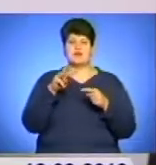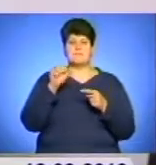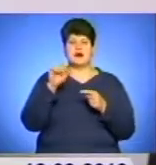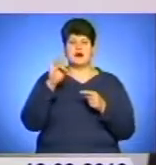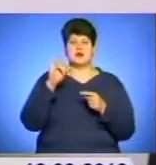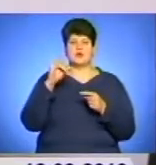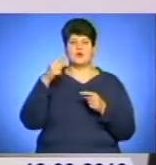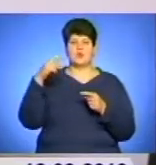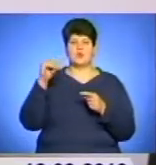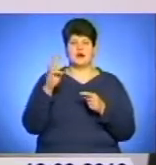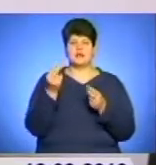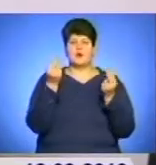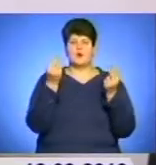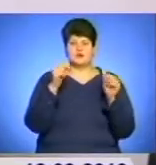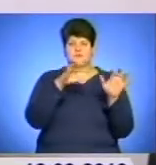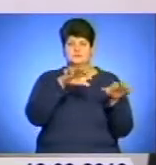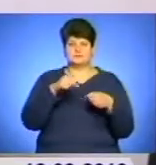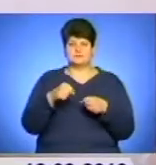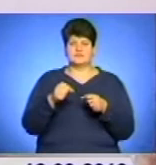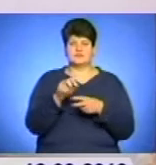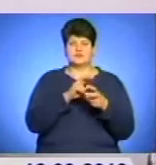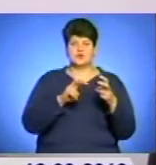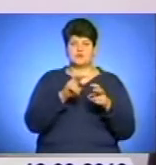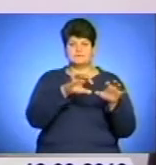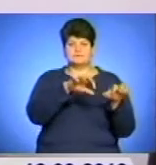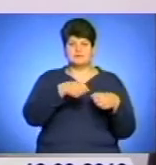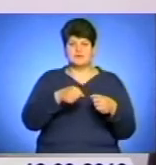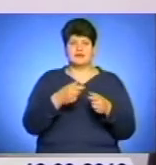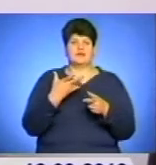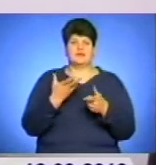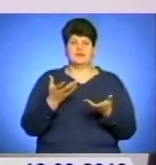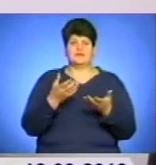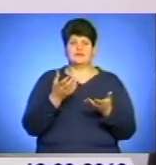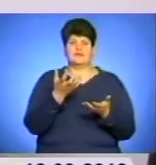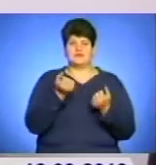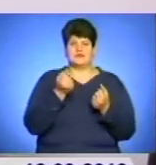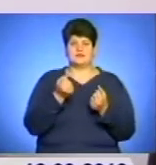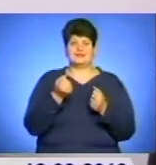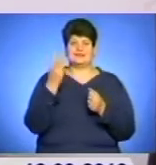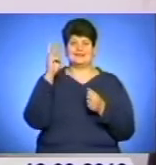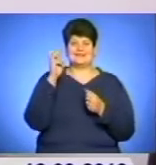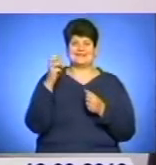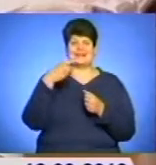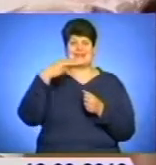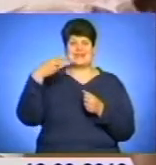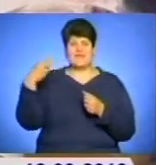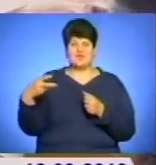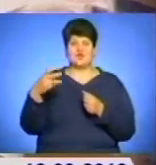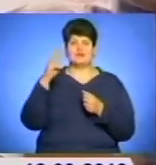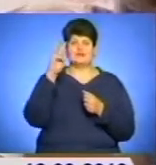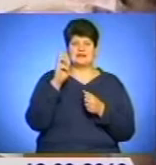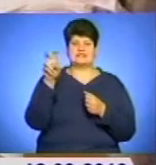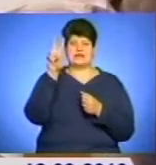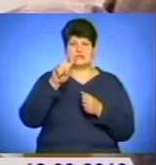Було вилучено грошові кошти під час обшуку, які нажиті злочинним шляхом 300 євро, 300 доларів. Вилучено.